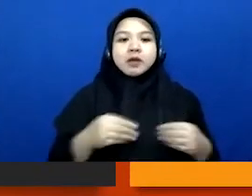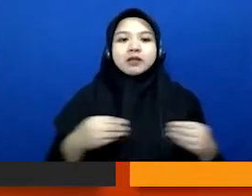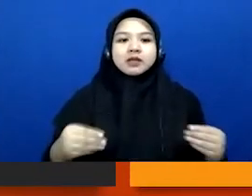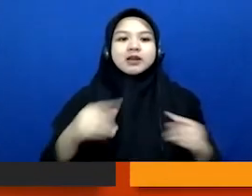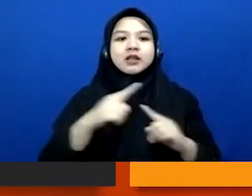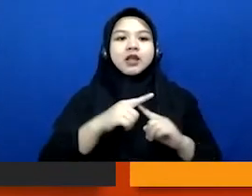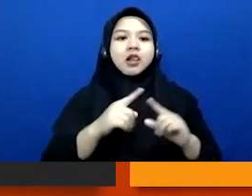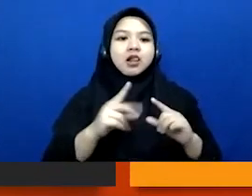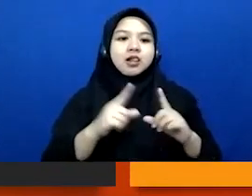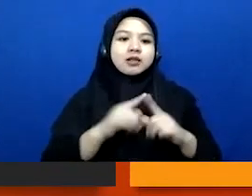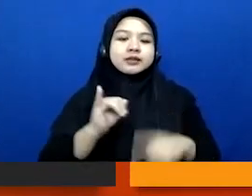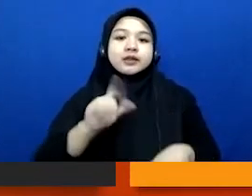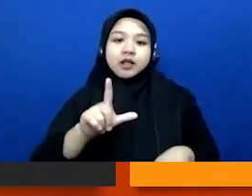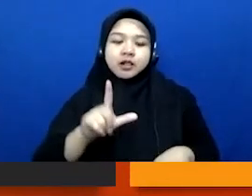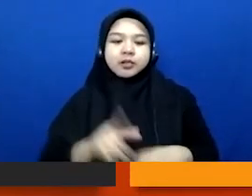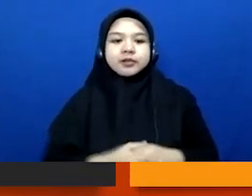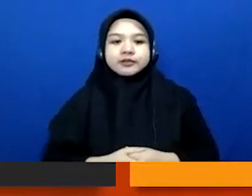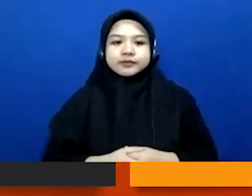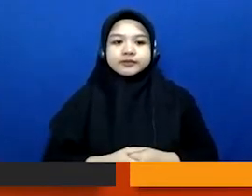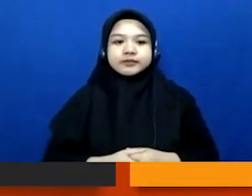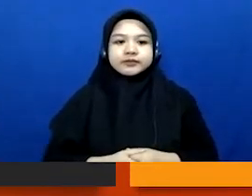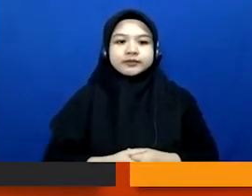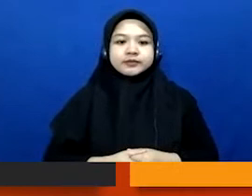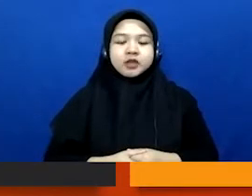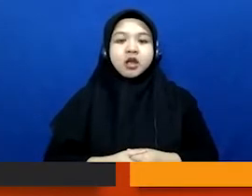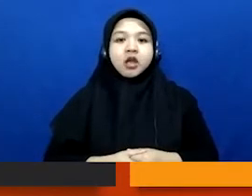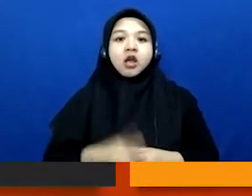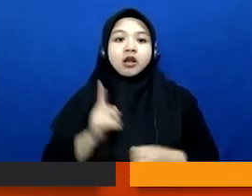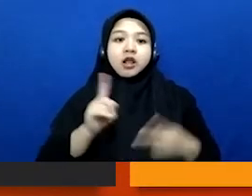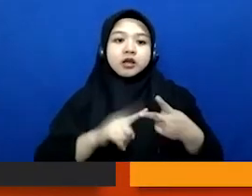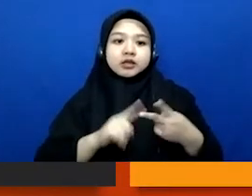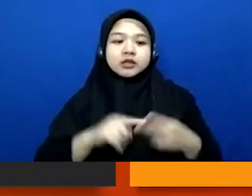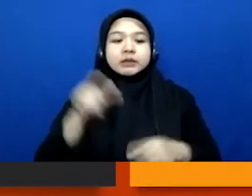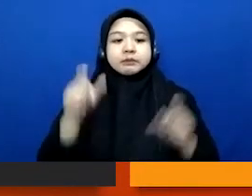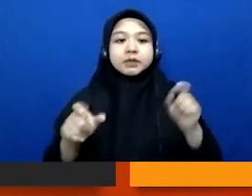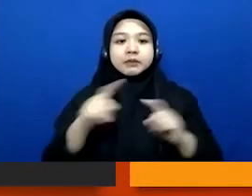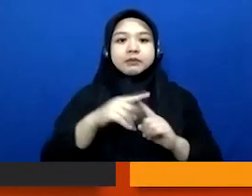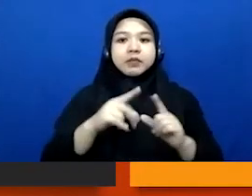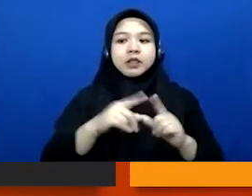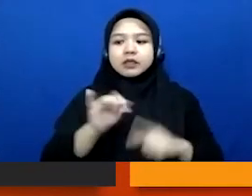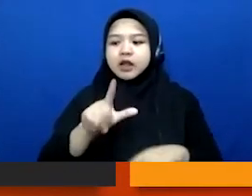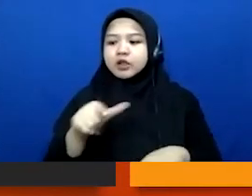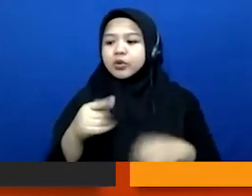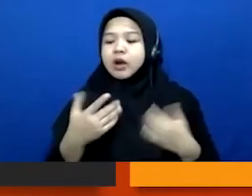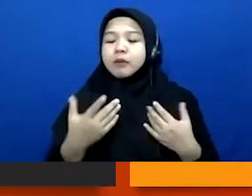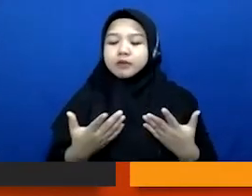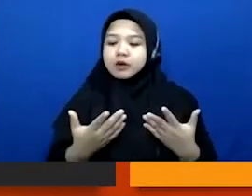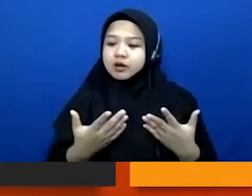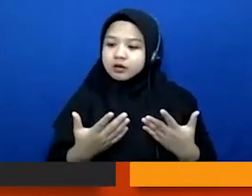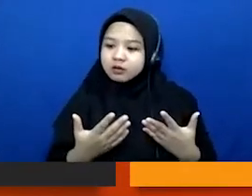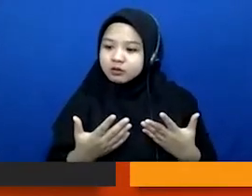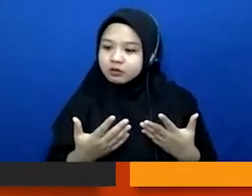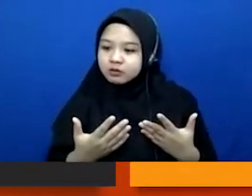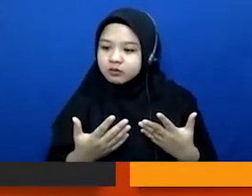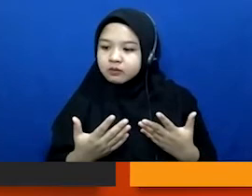gitu ya terus kemudian ada lagi people trail apa tuh gitu kan itu